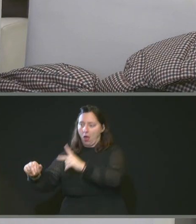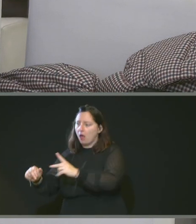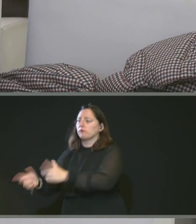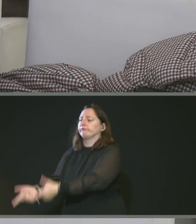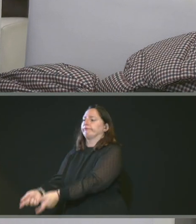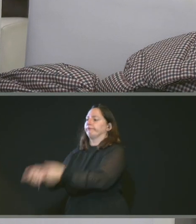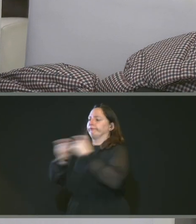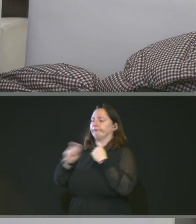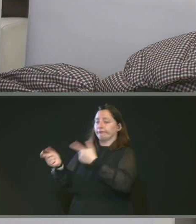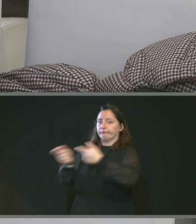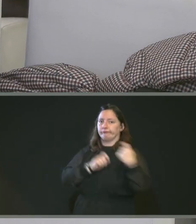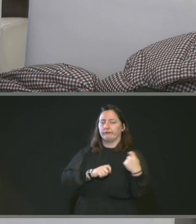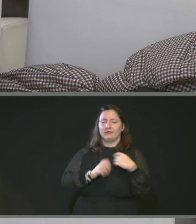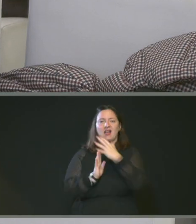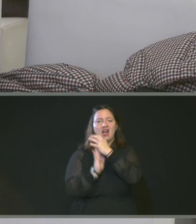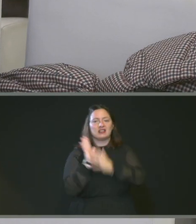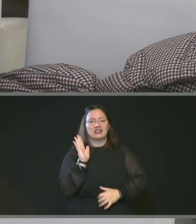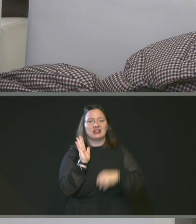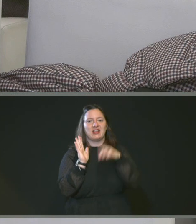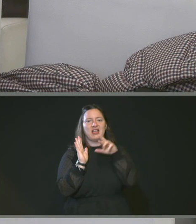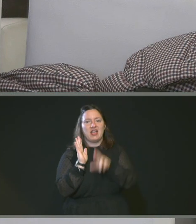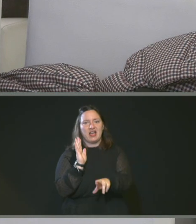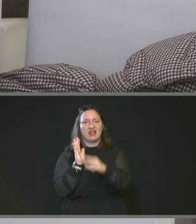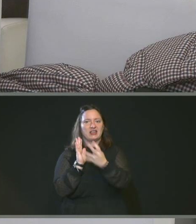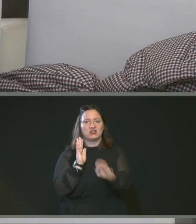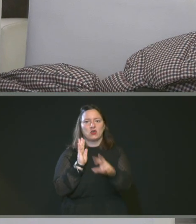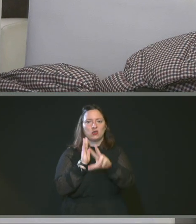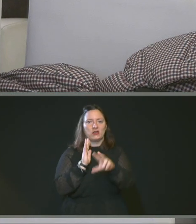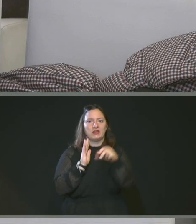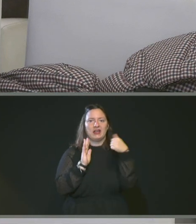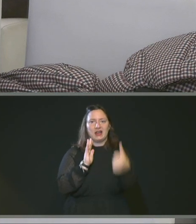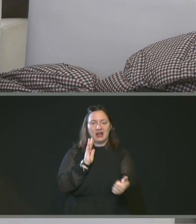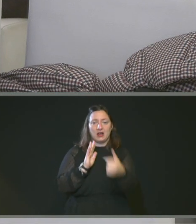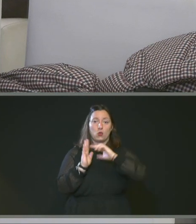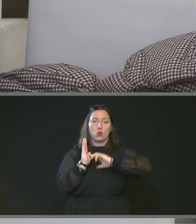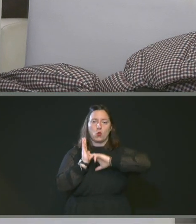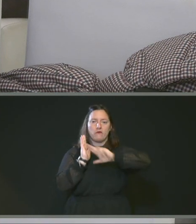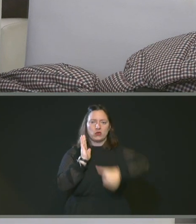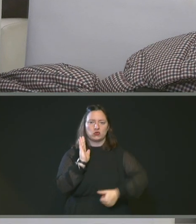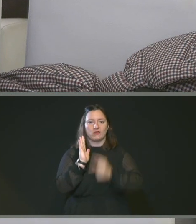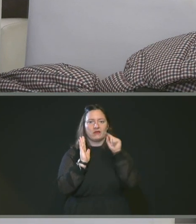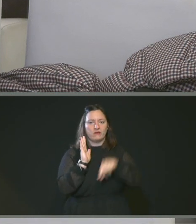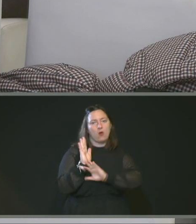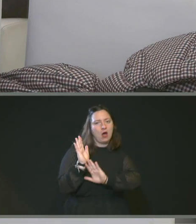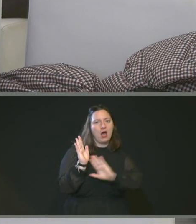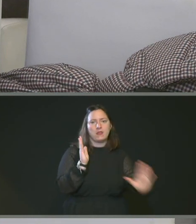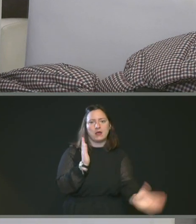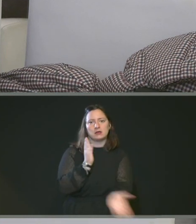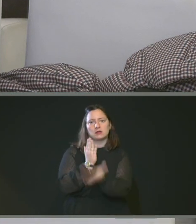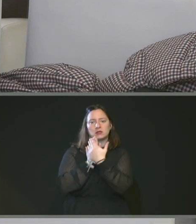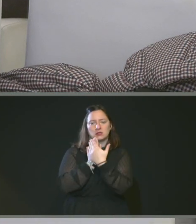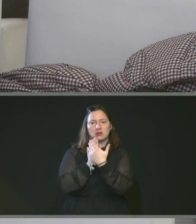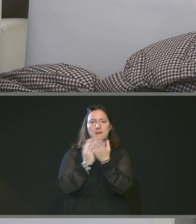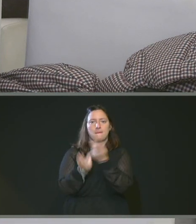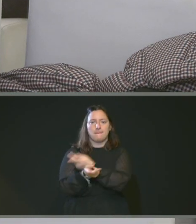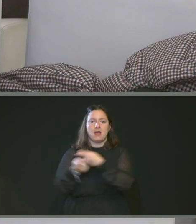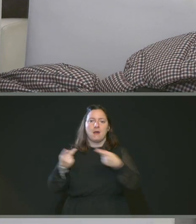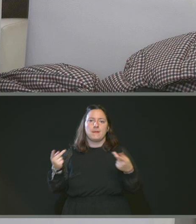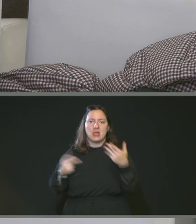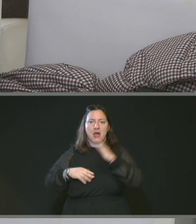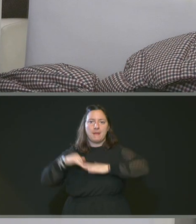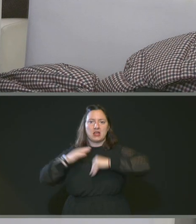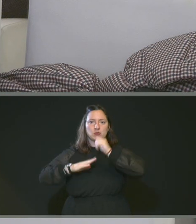R431-24 du Code de l'urbanisme précise que cette convention doit être annexée au permis d'aménager.